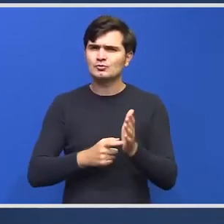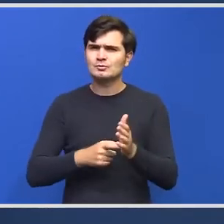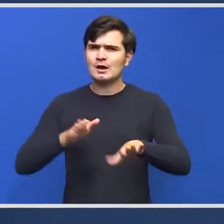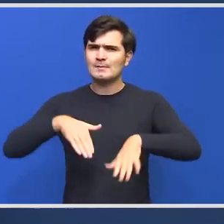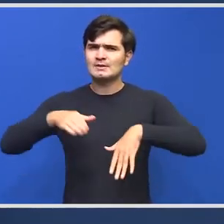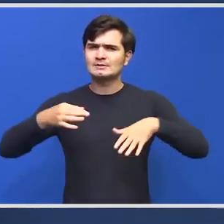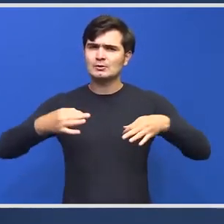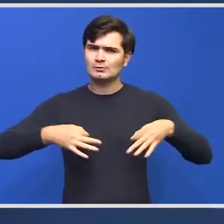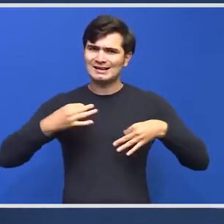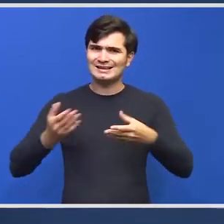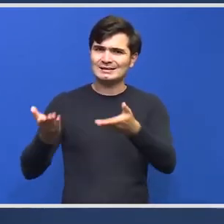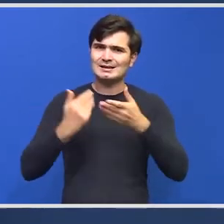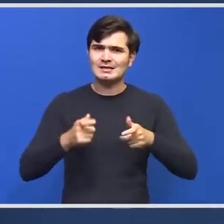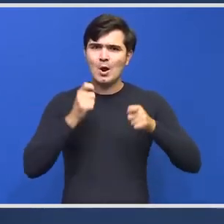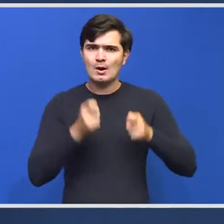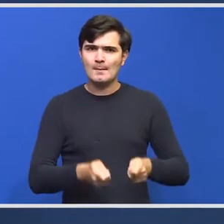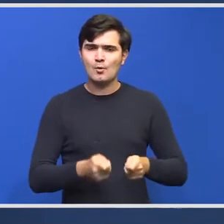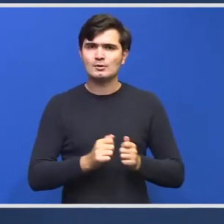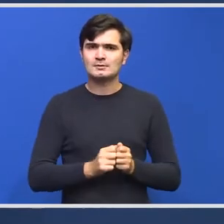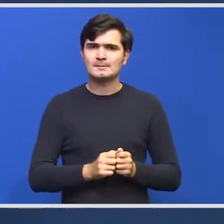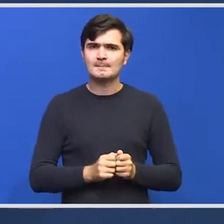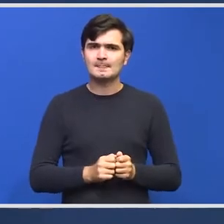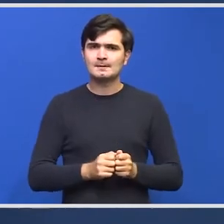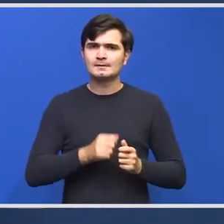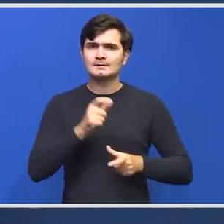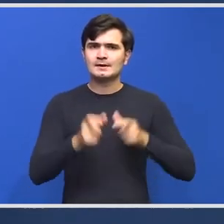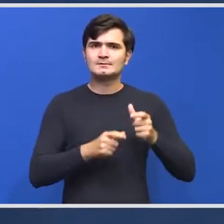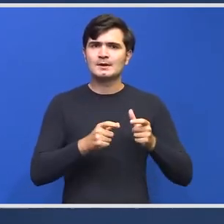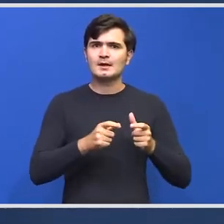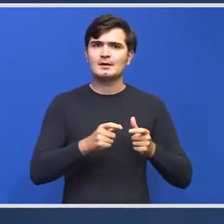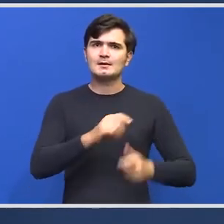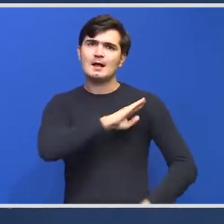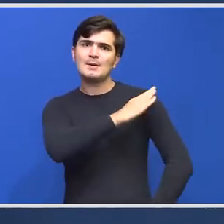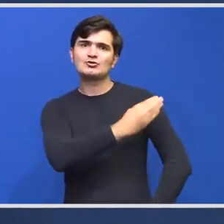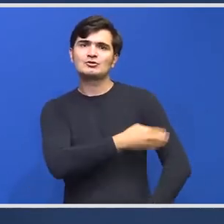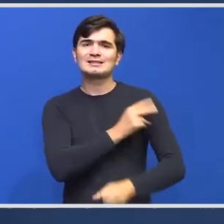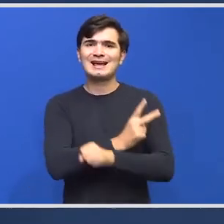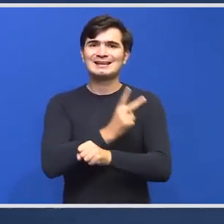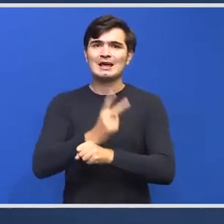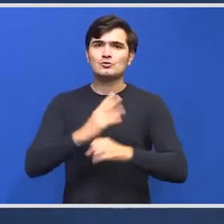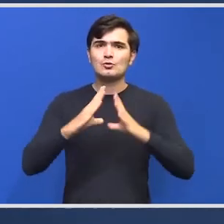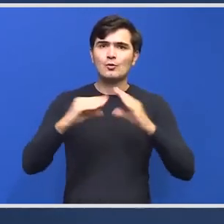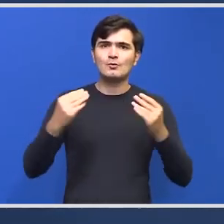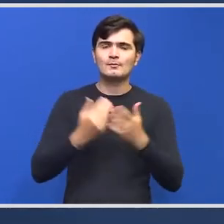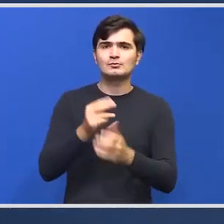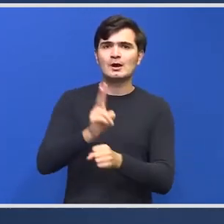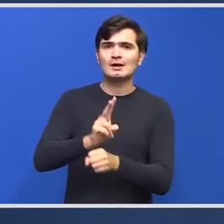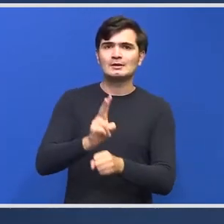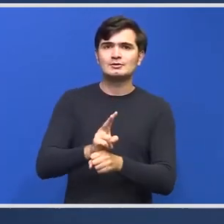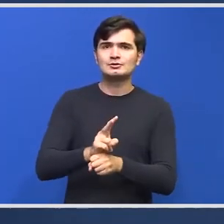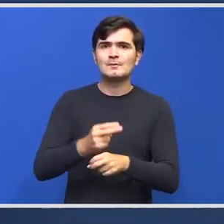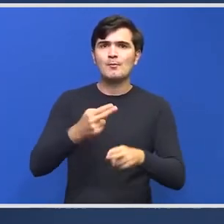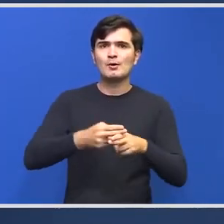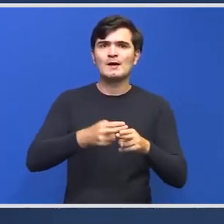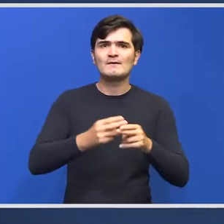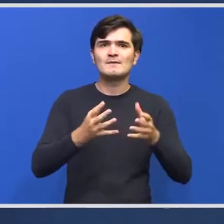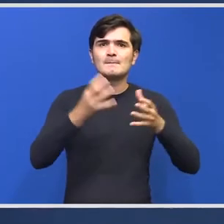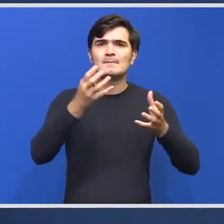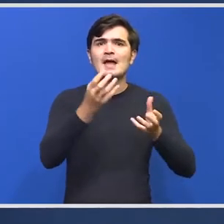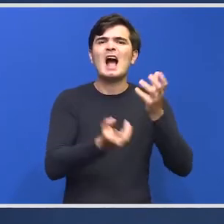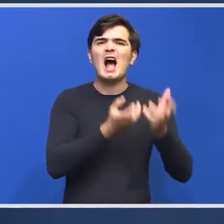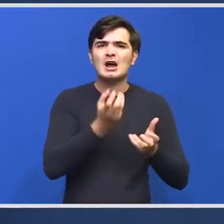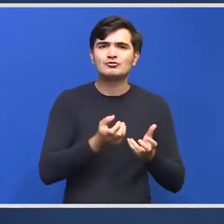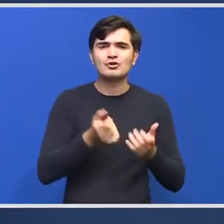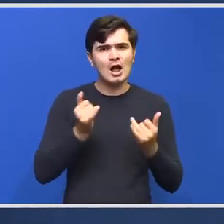Sănătății în ceea ce privește capacitatea statului român de a îngriji marii arși. În ședința de guvern de astăzi a fost